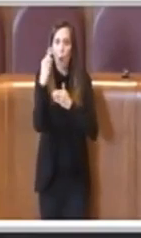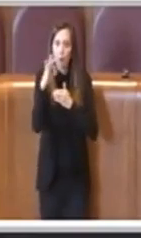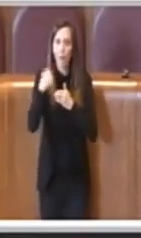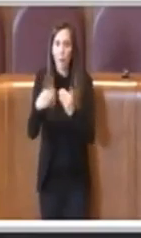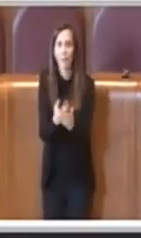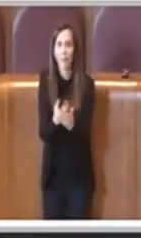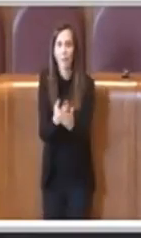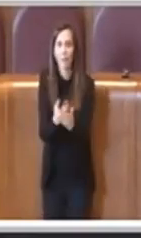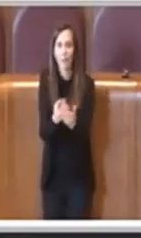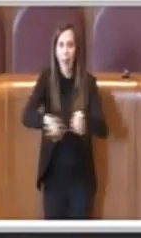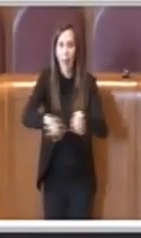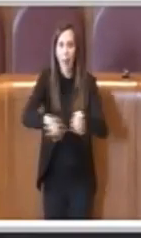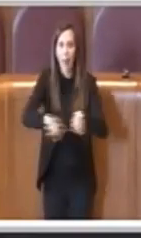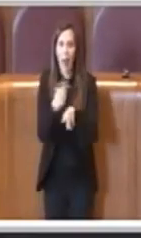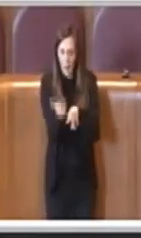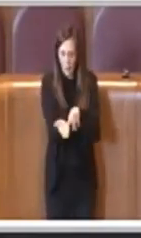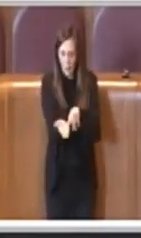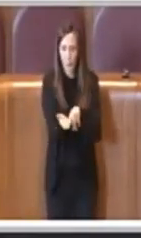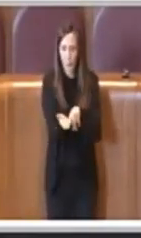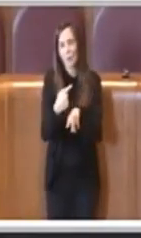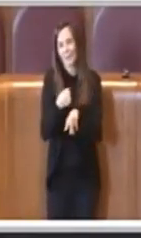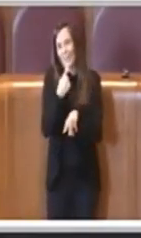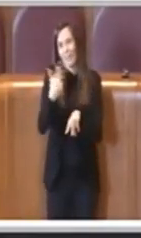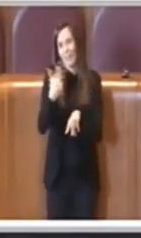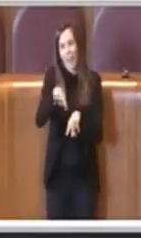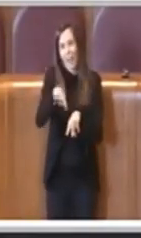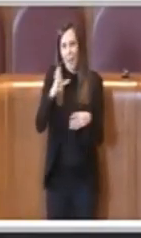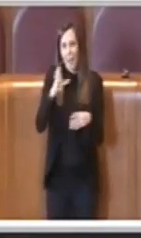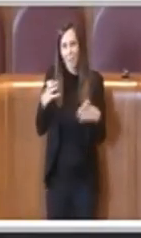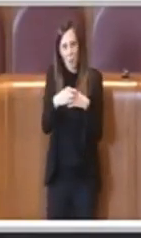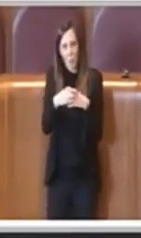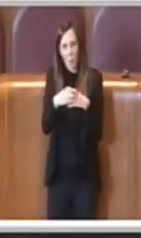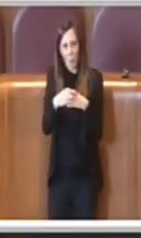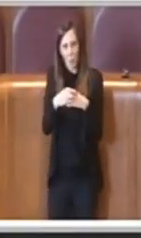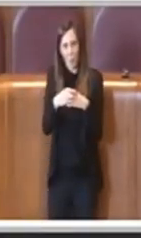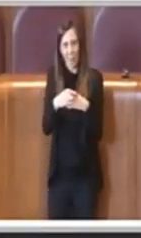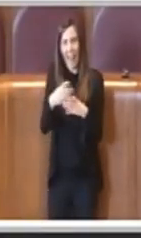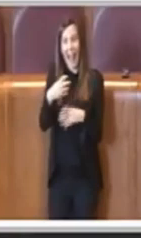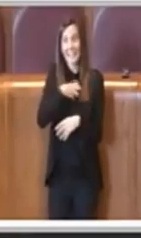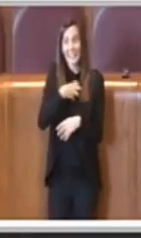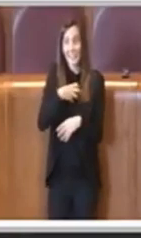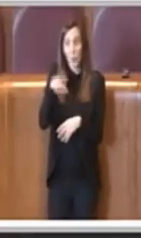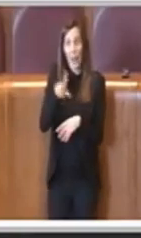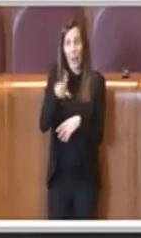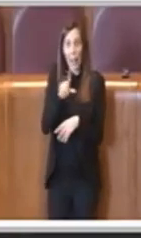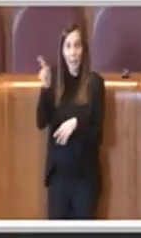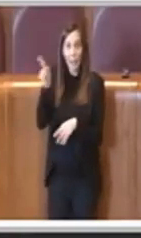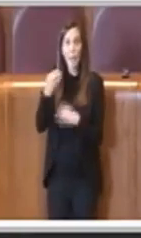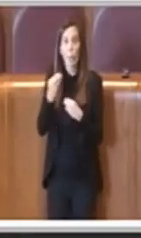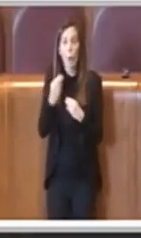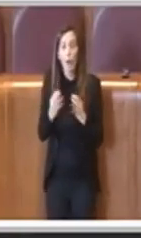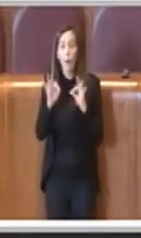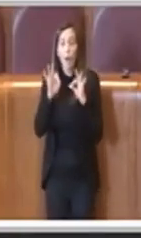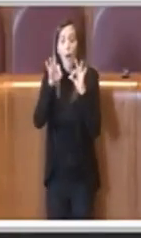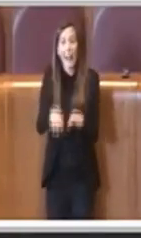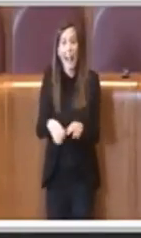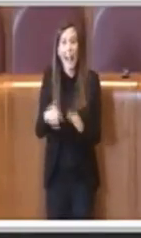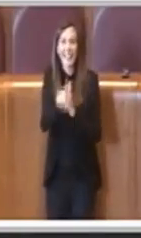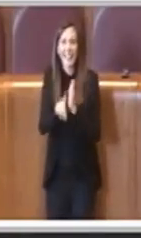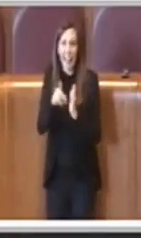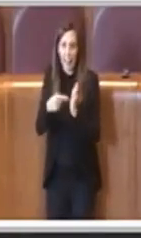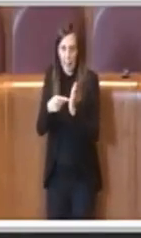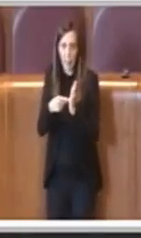poi verrà detta, come eravamo rimasti anche in capigruppo, dall'assessore Lemmetti quando arriveremo a dibattere la delibera in questione.